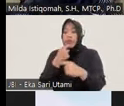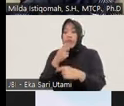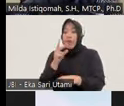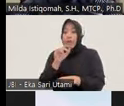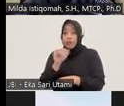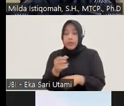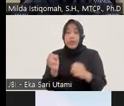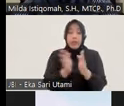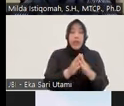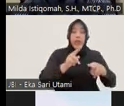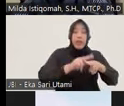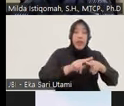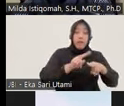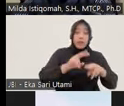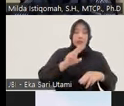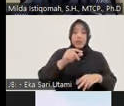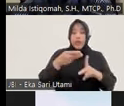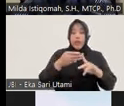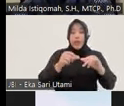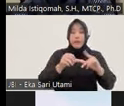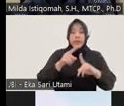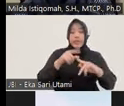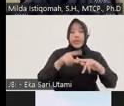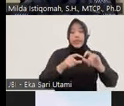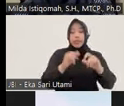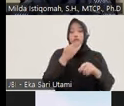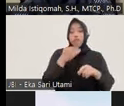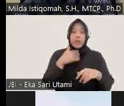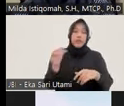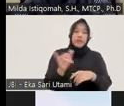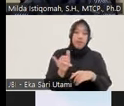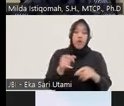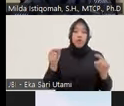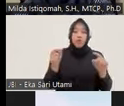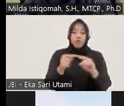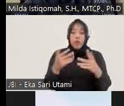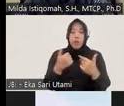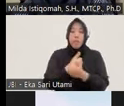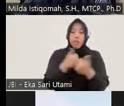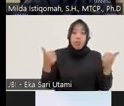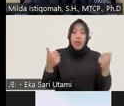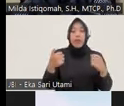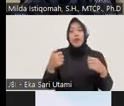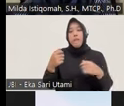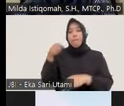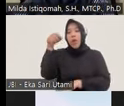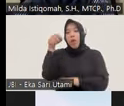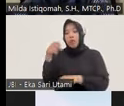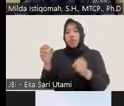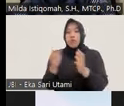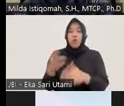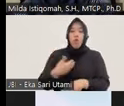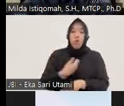dan juga rehabilitasi memang memiliki kesamaan dimana tujuannya adalah untuk memulihkan pelaku dan korban tidak hanya untuk sembuh